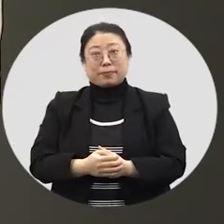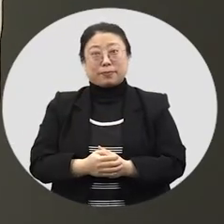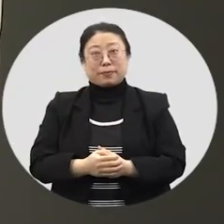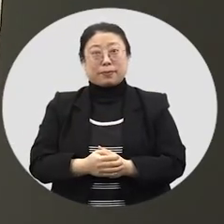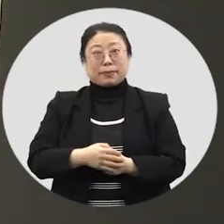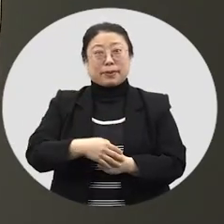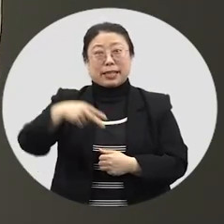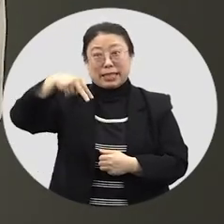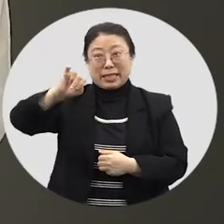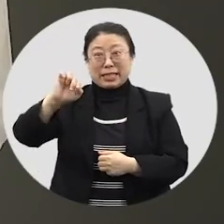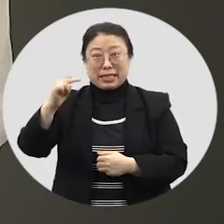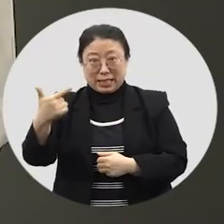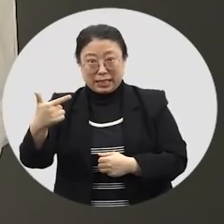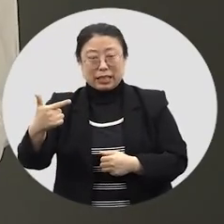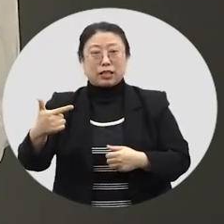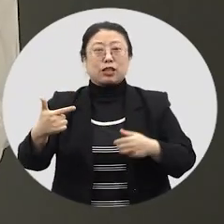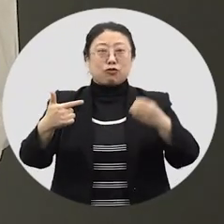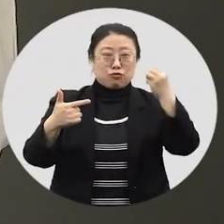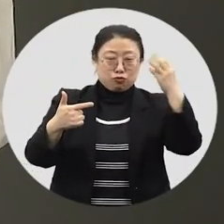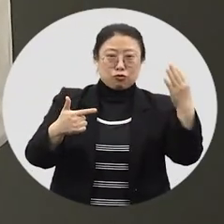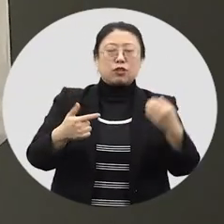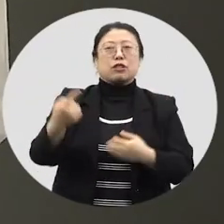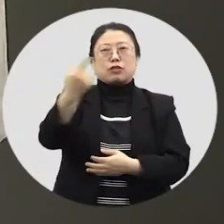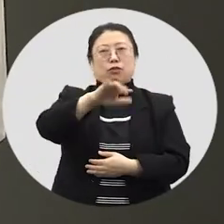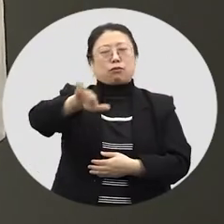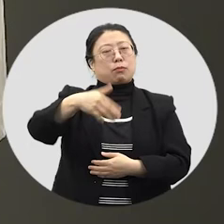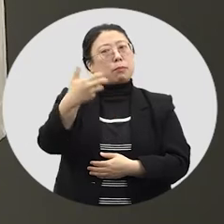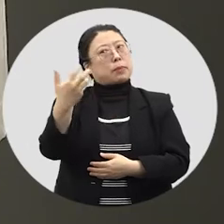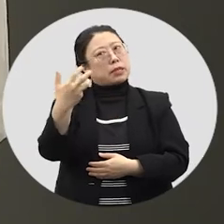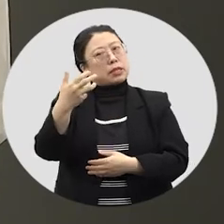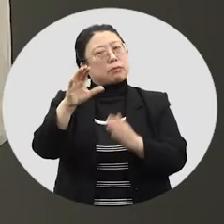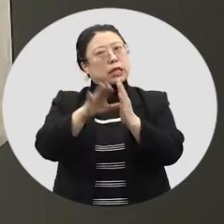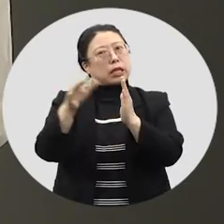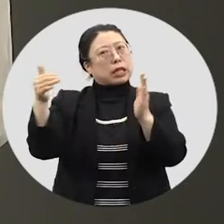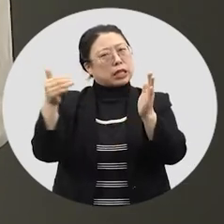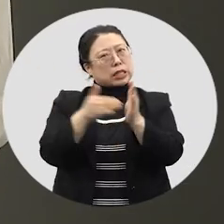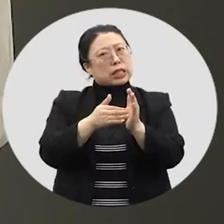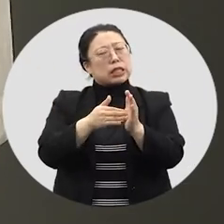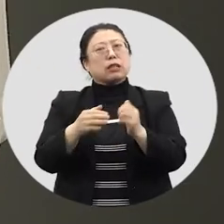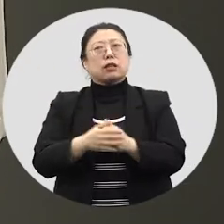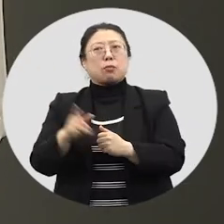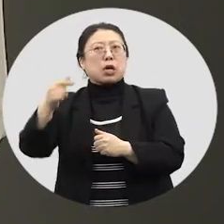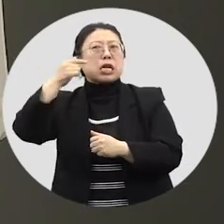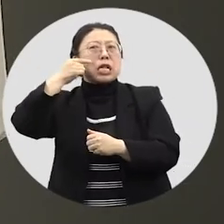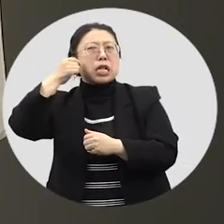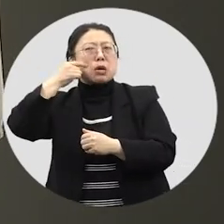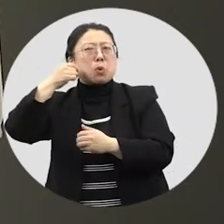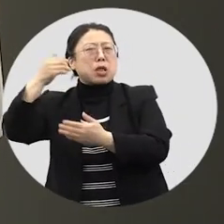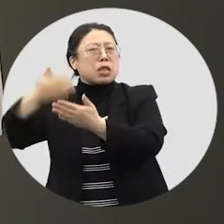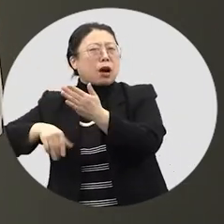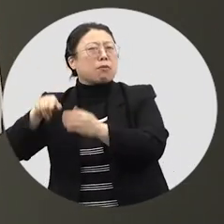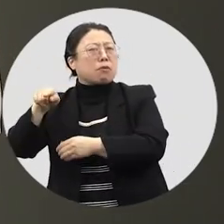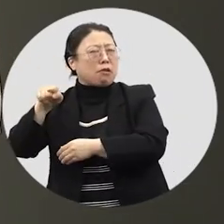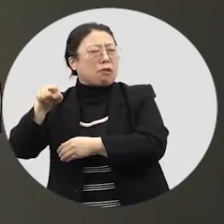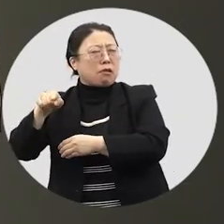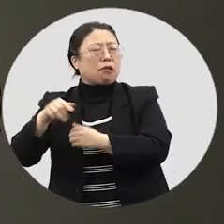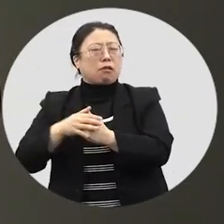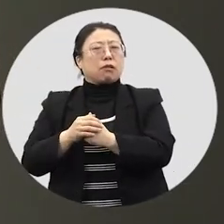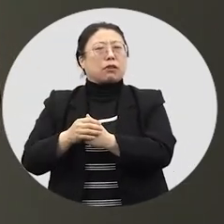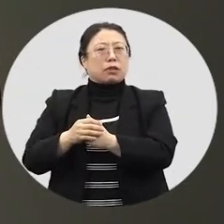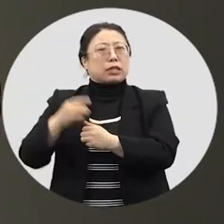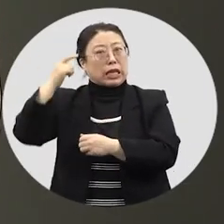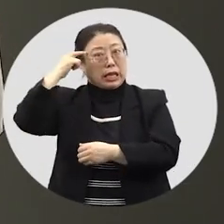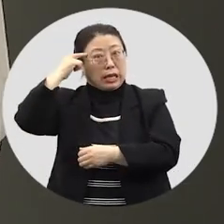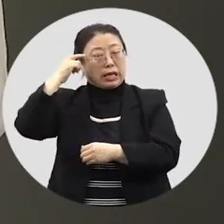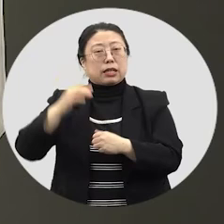않았어요. 신정과 구정은 1980년대까지도 개선해야 할 일본의 잔재로 여겨졌거든요.